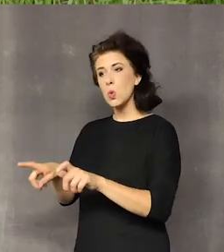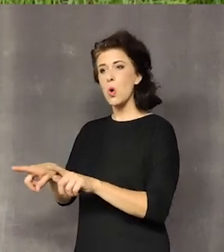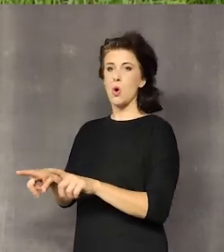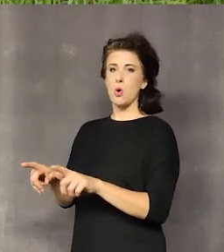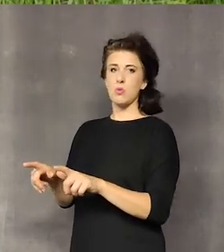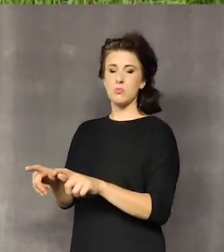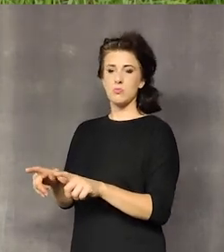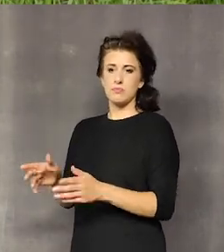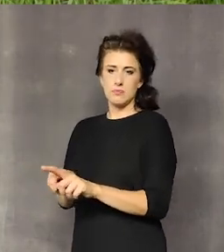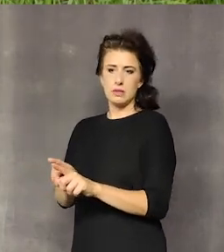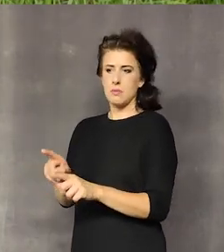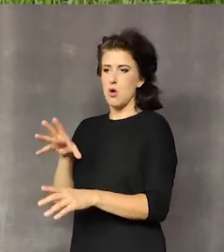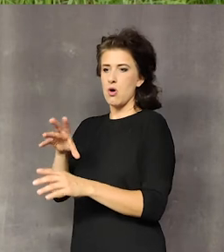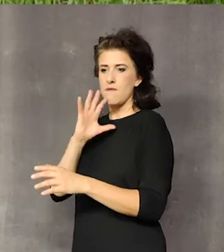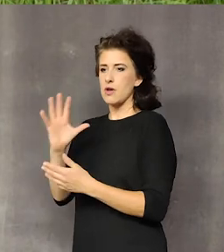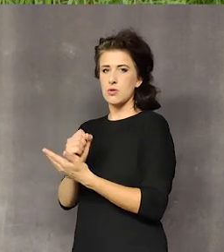zrobić np.